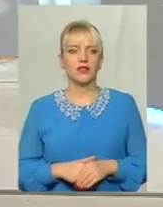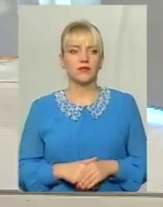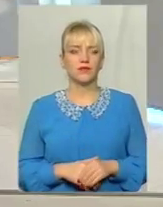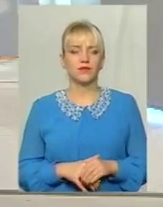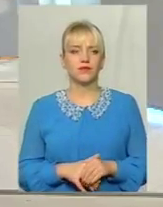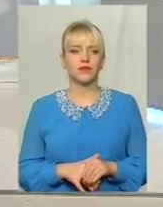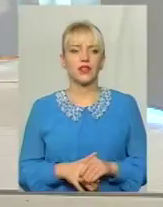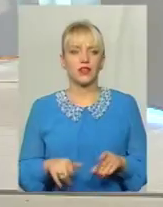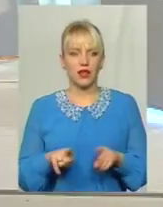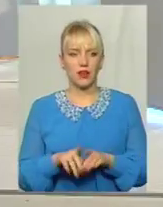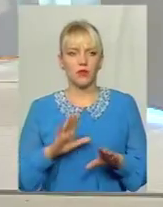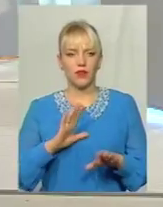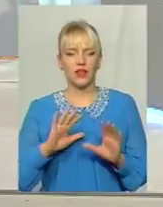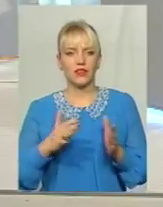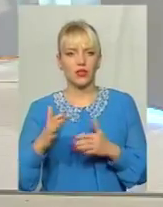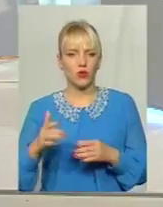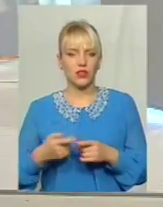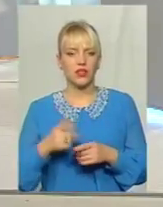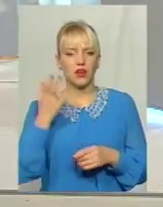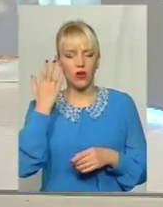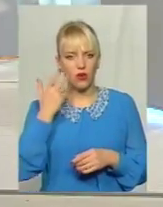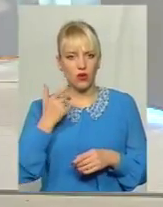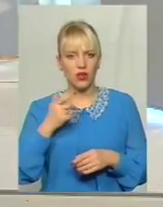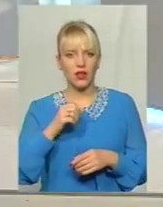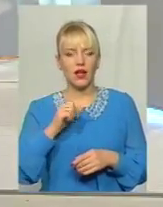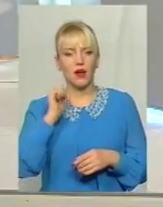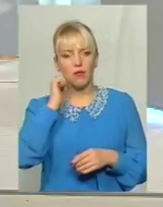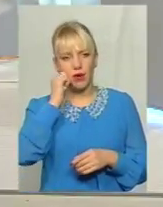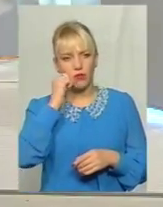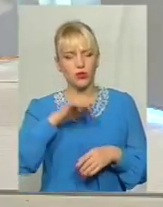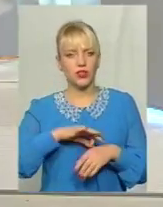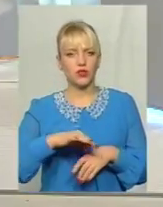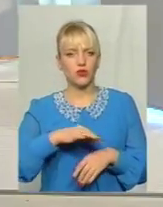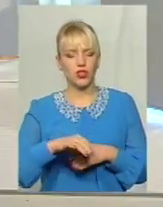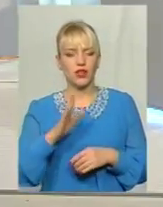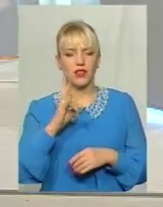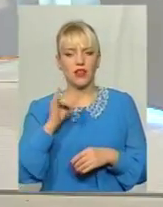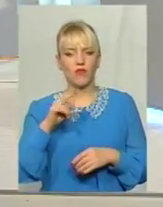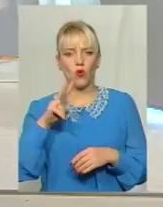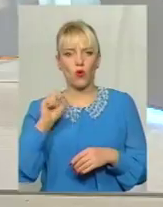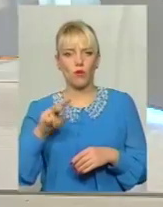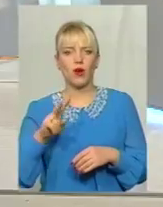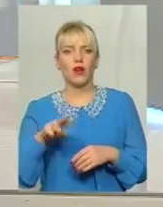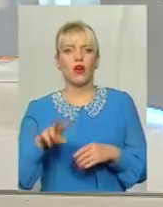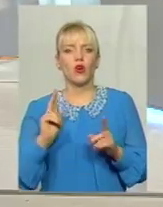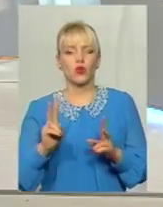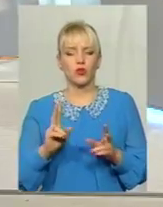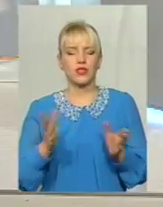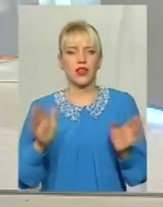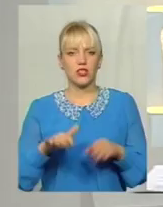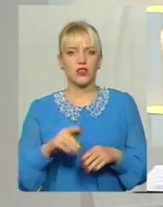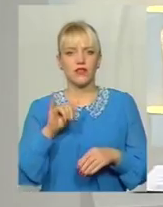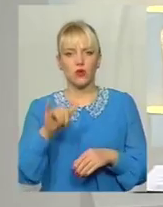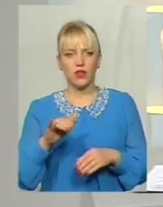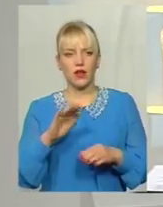трапляється і така, що бабуся знущається над внуком, який залишився в неї під опікою